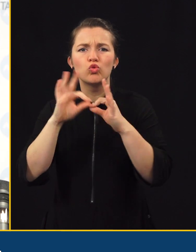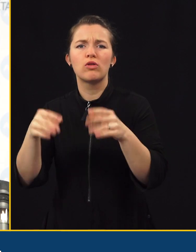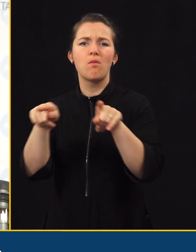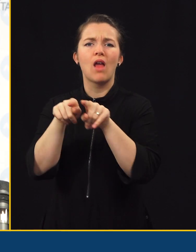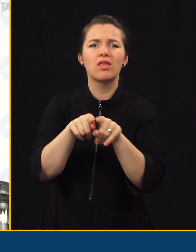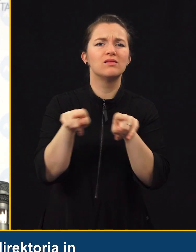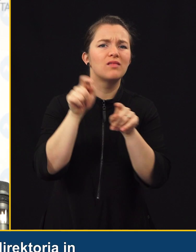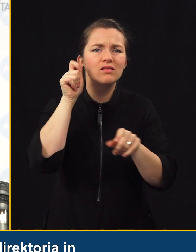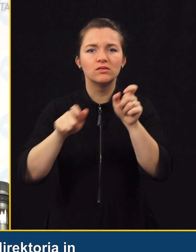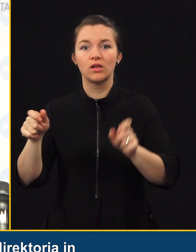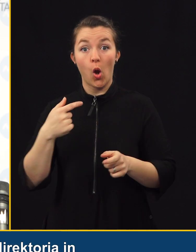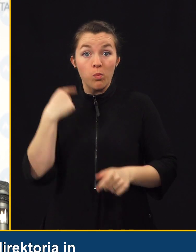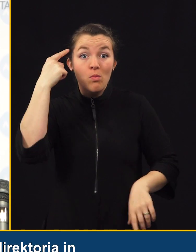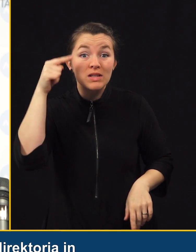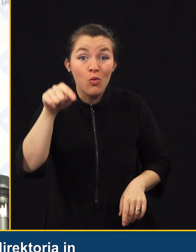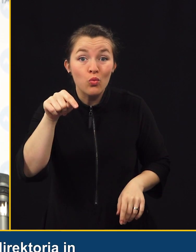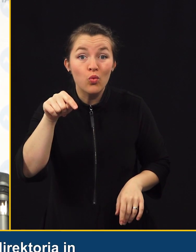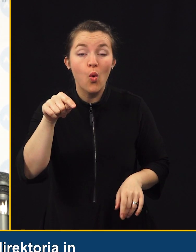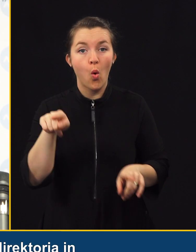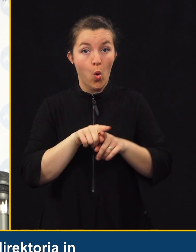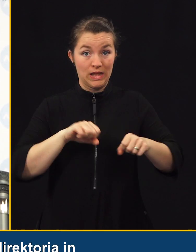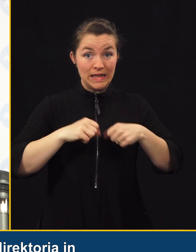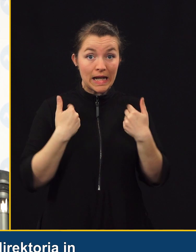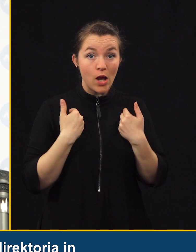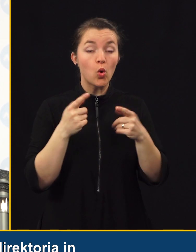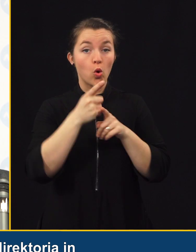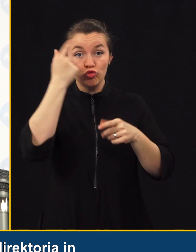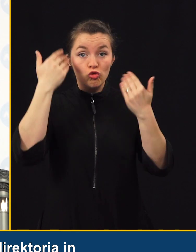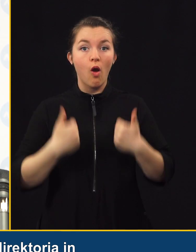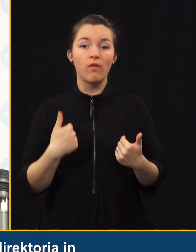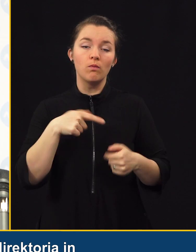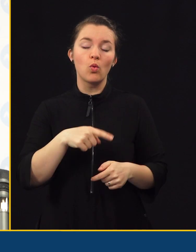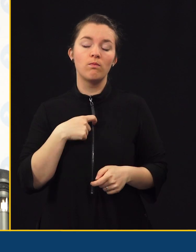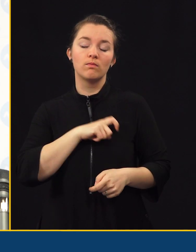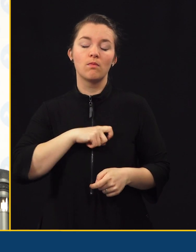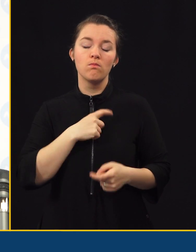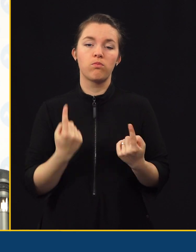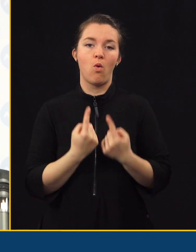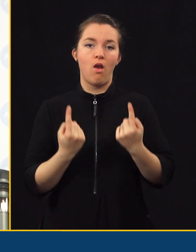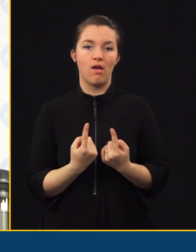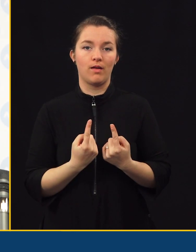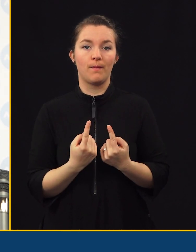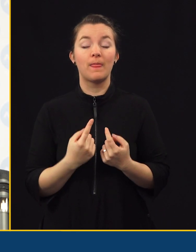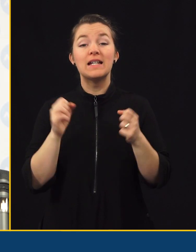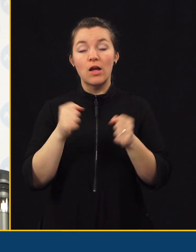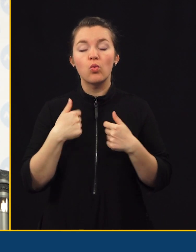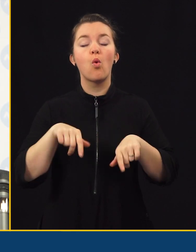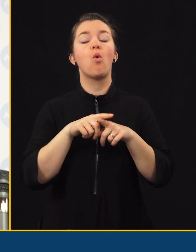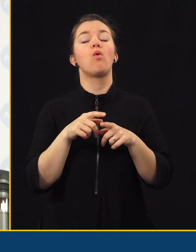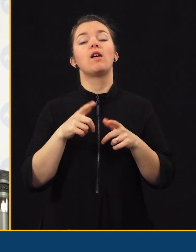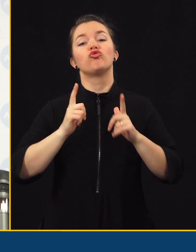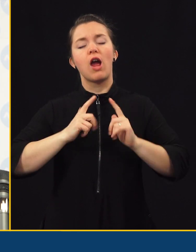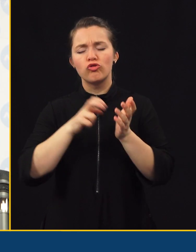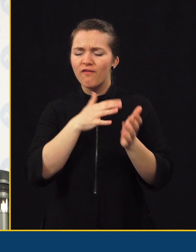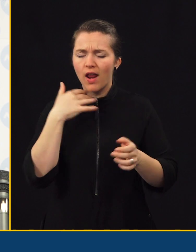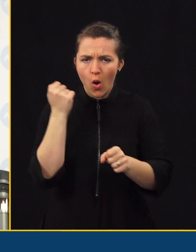bratje, sestre. In se pravi, ko pomislimo na to, me kot direktor in tudi kot človeka seveda boli. To pomeni, da nas čaka